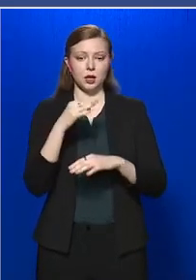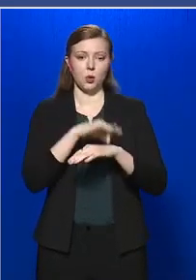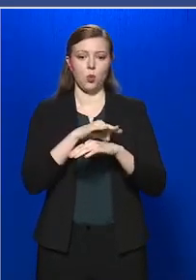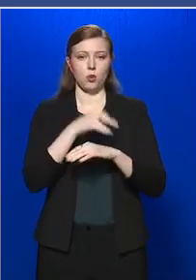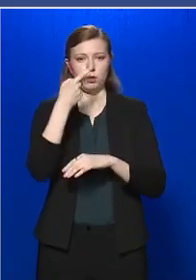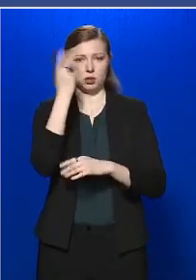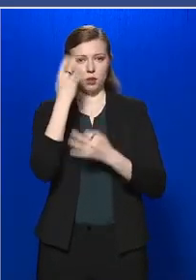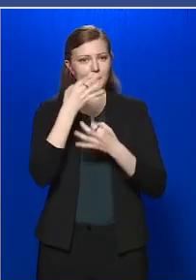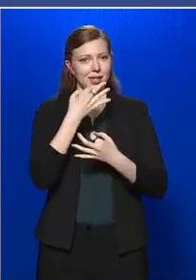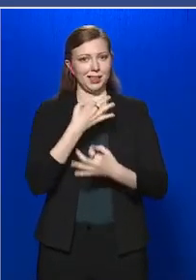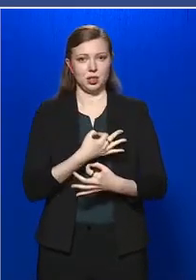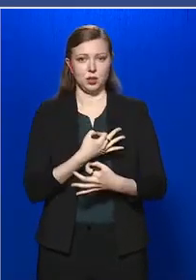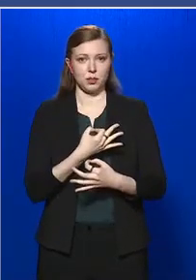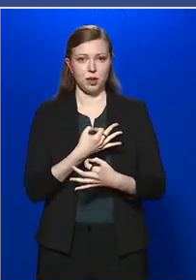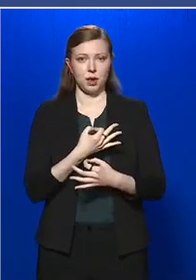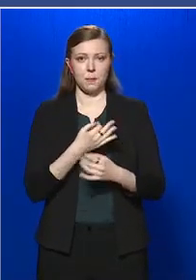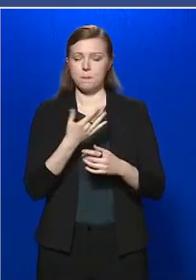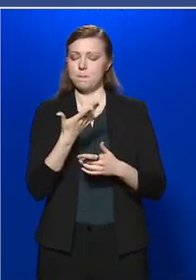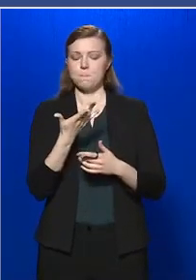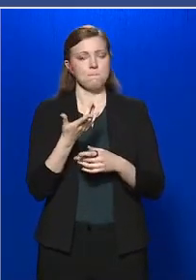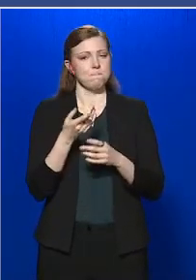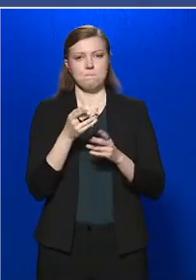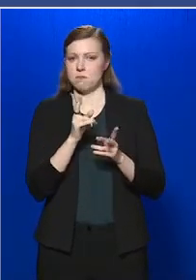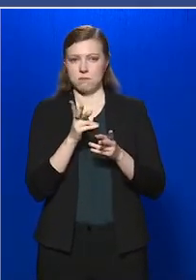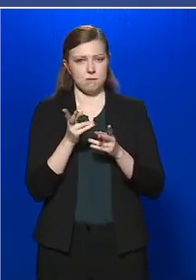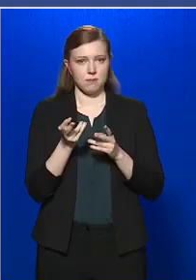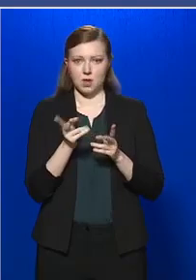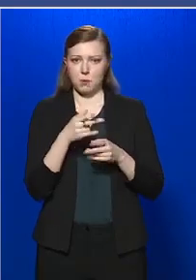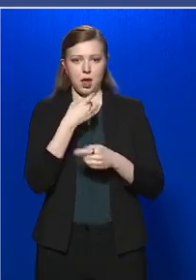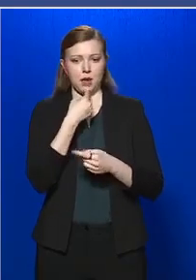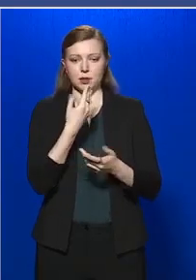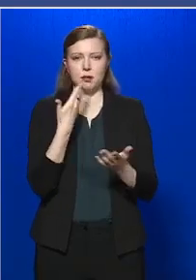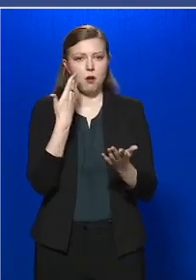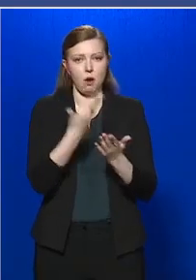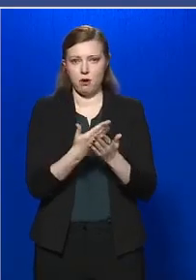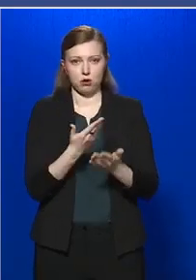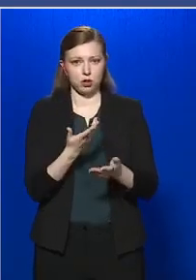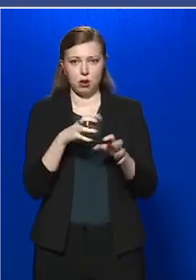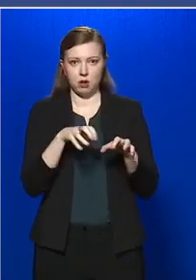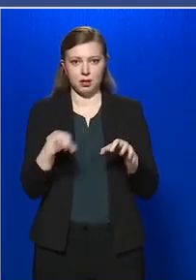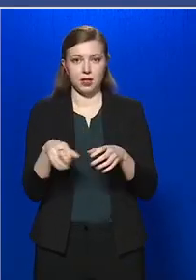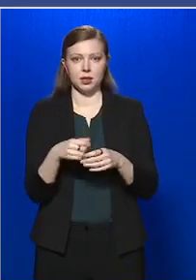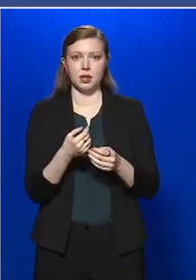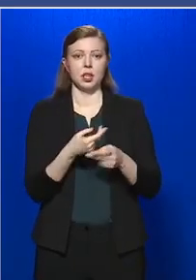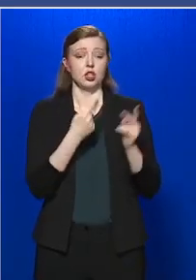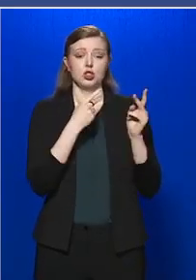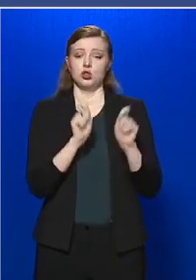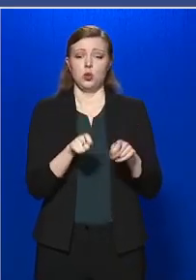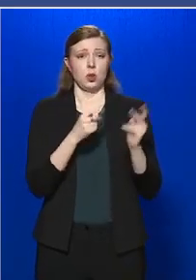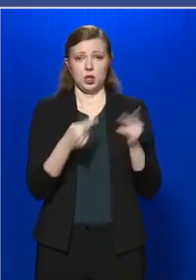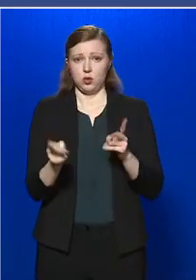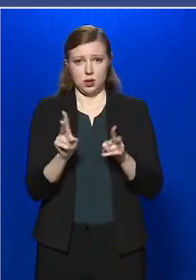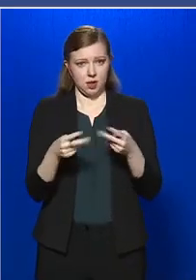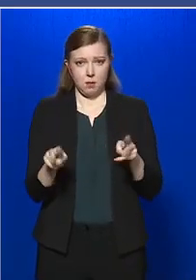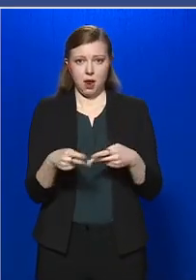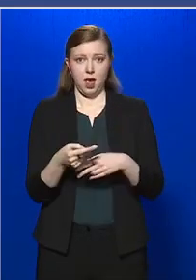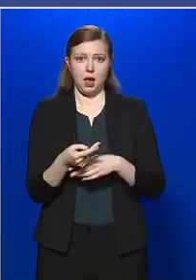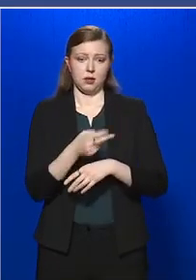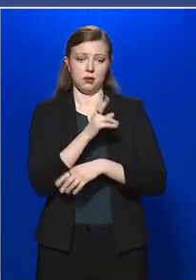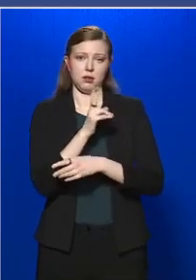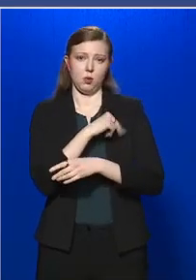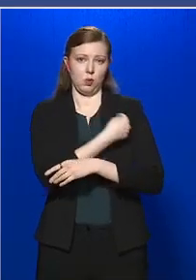szakmai kérdésekben nem foglalhatnak állást, nem tehetnek javaslatot, és nem hozhatnak döntéseket a kórházparancsnokok.